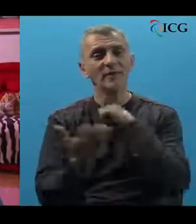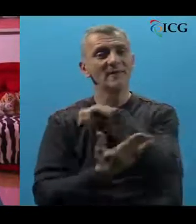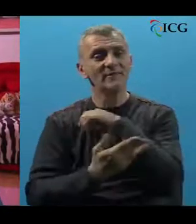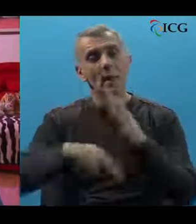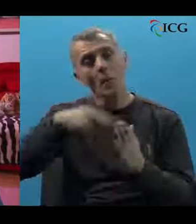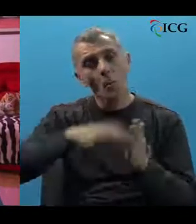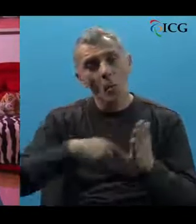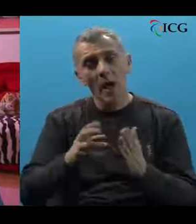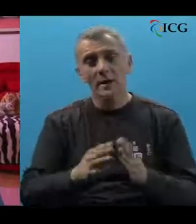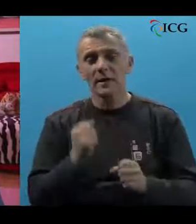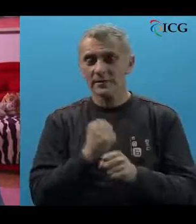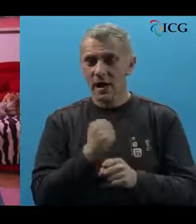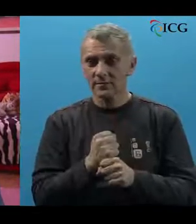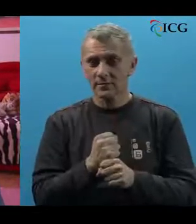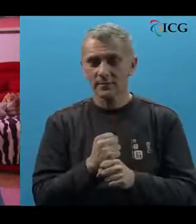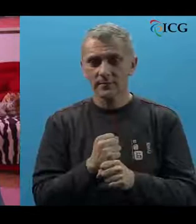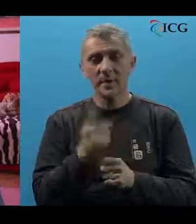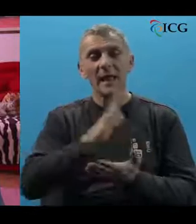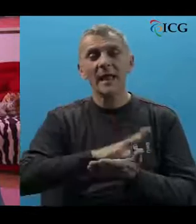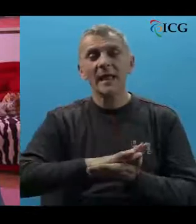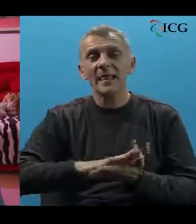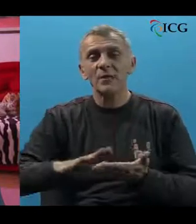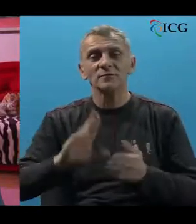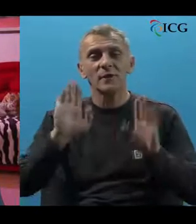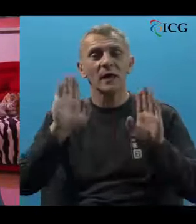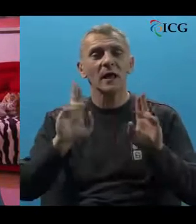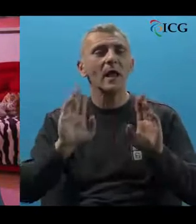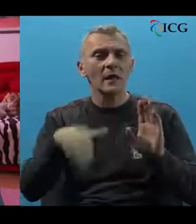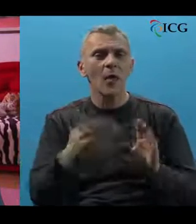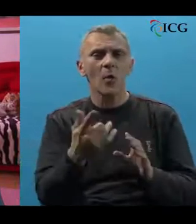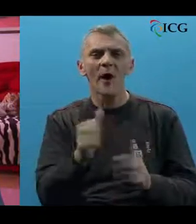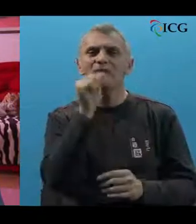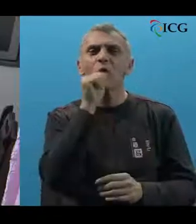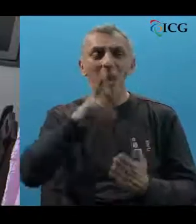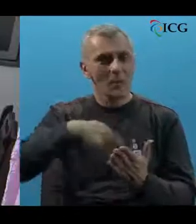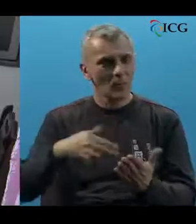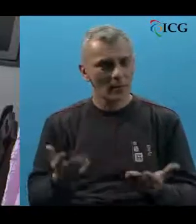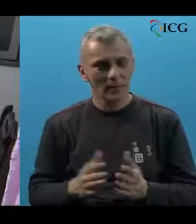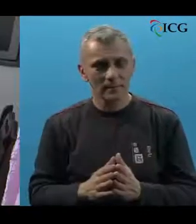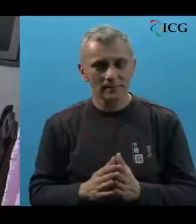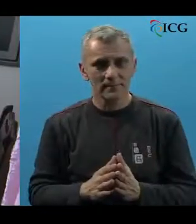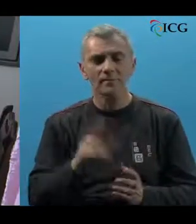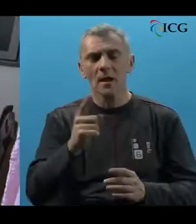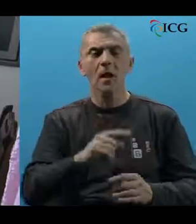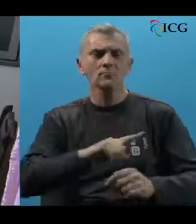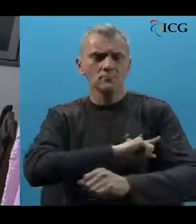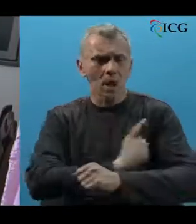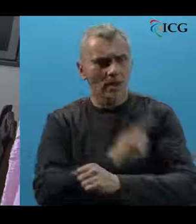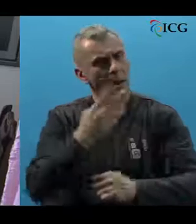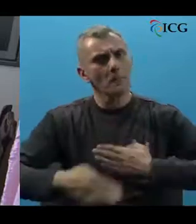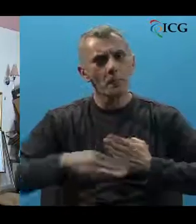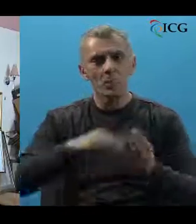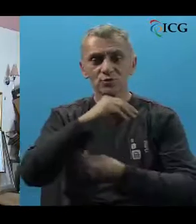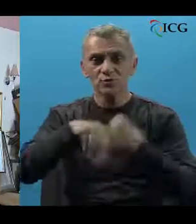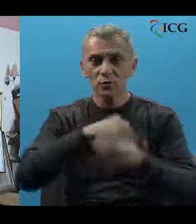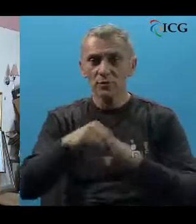bojama radi, jer jednostavnije joj nego sa vodenim bojama. Neisrpnom energijom iz pomoć roditelja